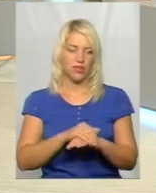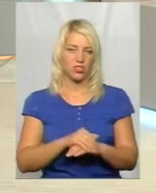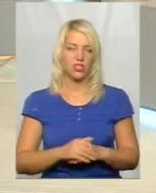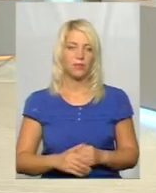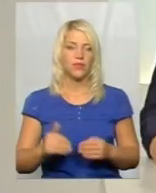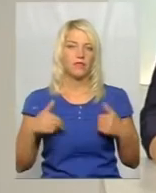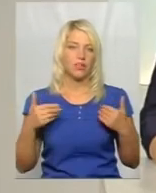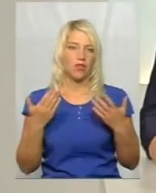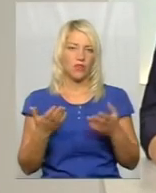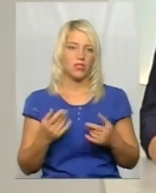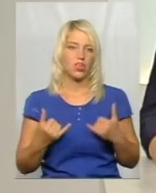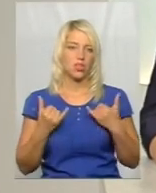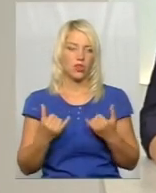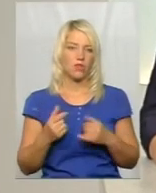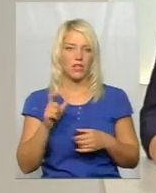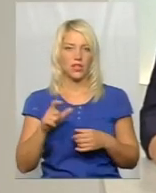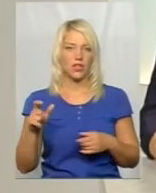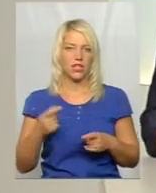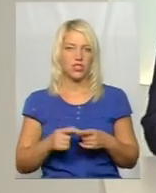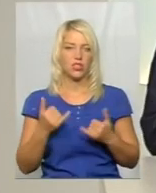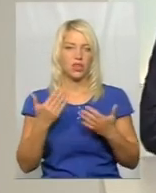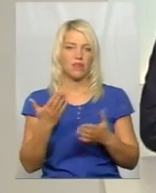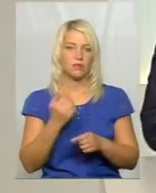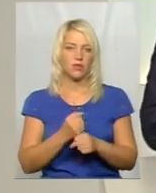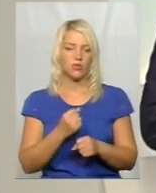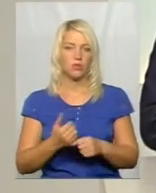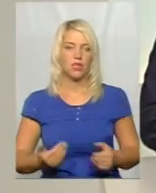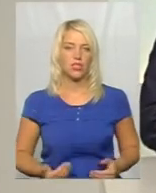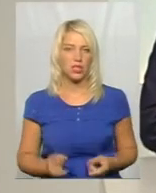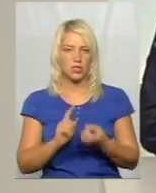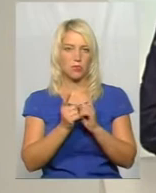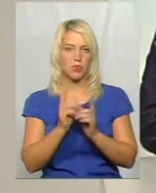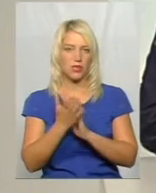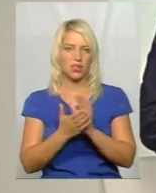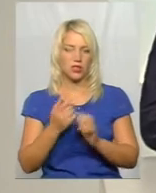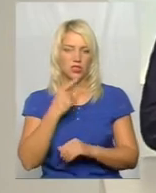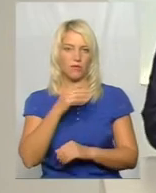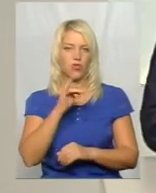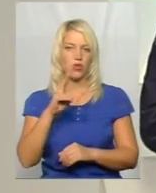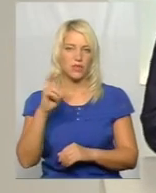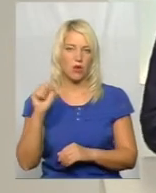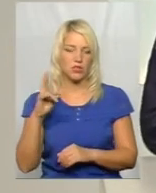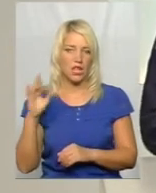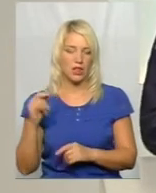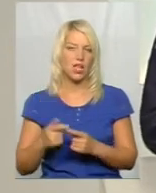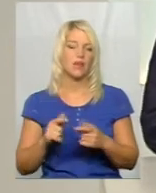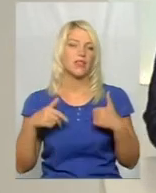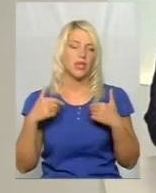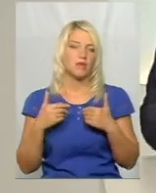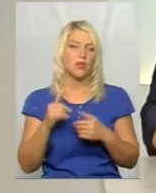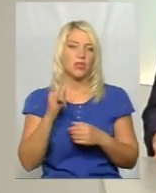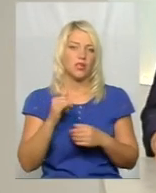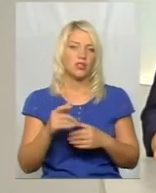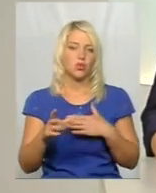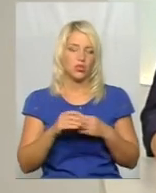Вітаю вас, шановні глядачі. Для вас у студії «Наживо» працюємо із сурдоперекладачем Оксаною Фіновською, тож долучайтеся до розмови